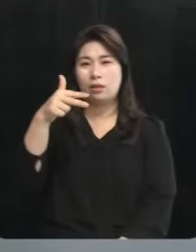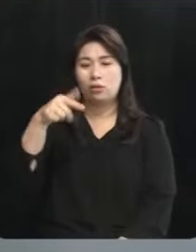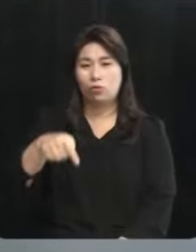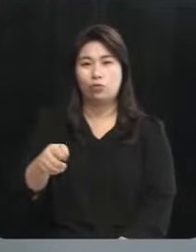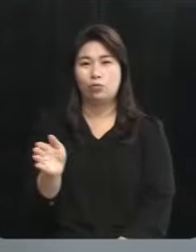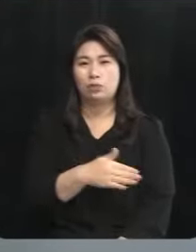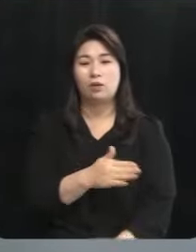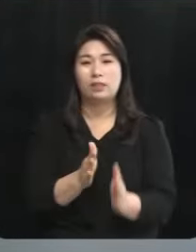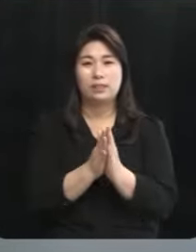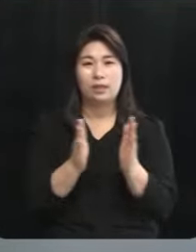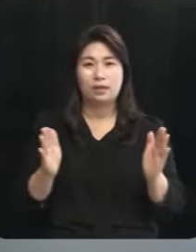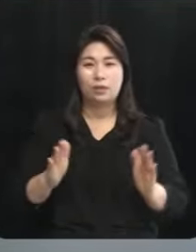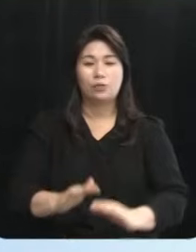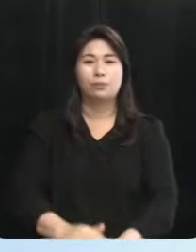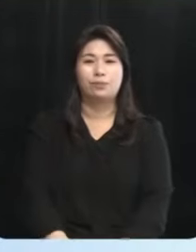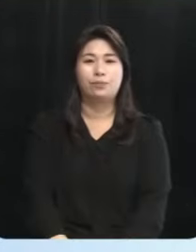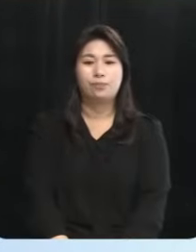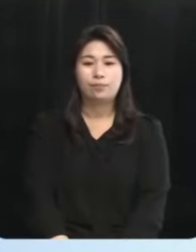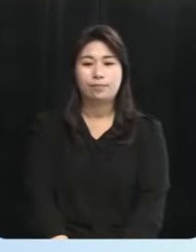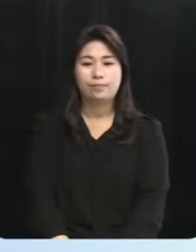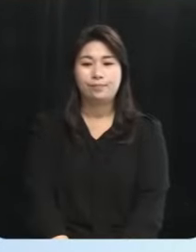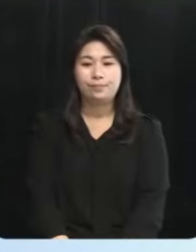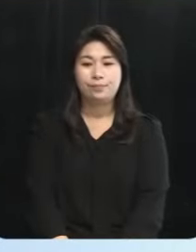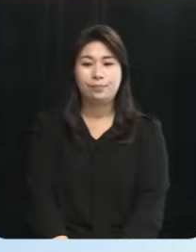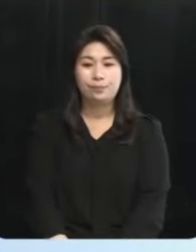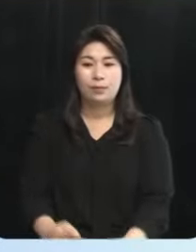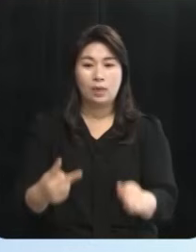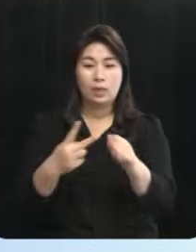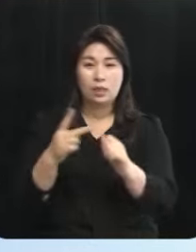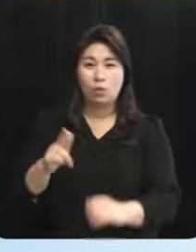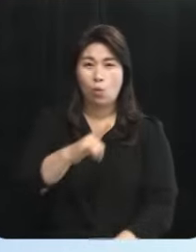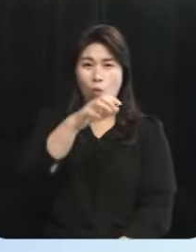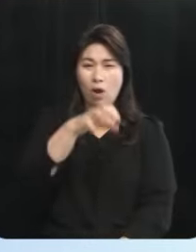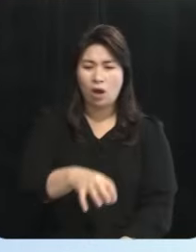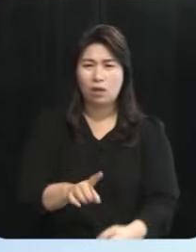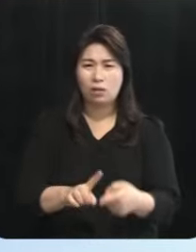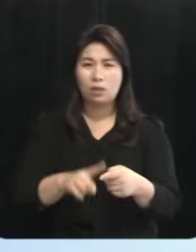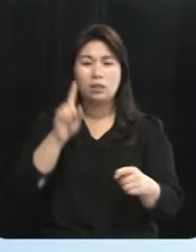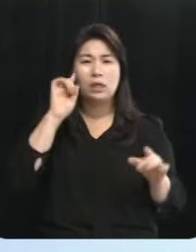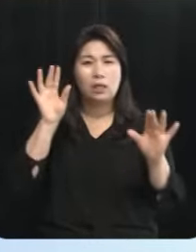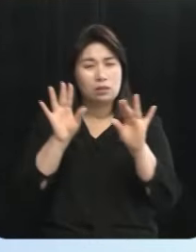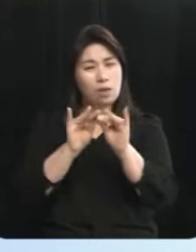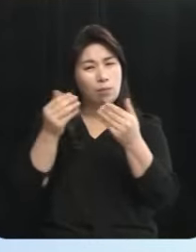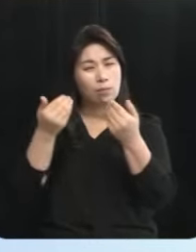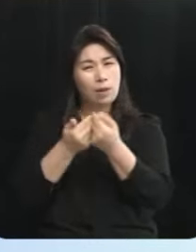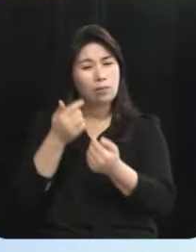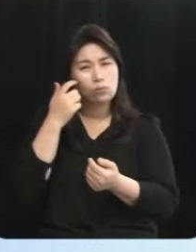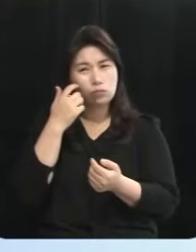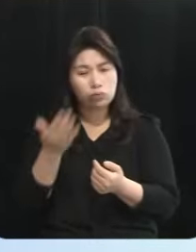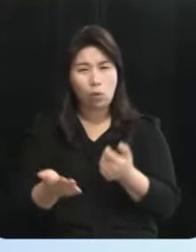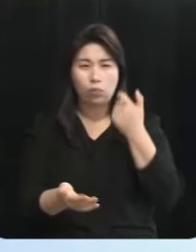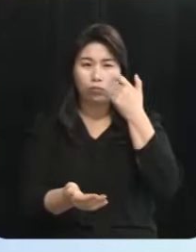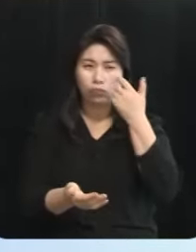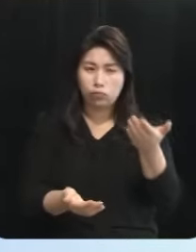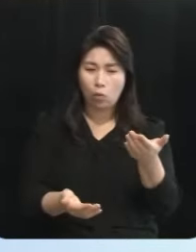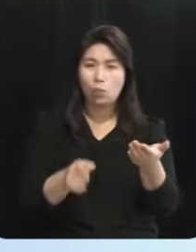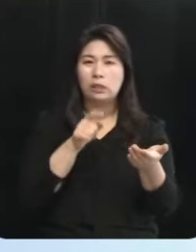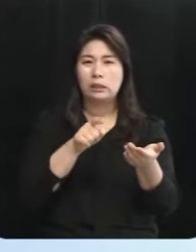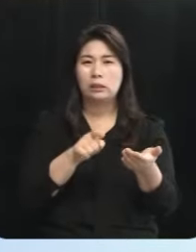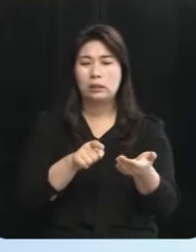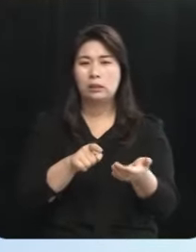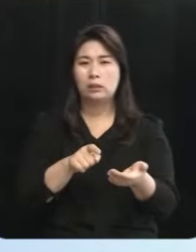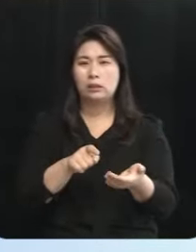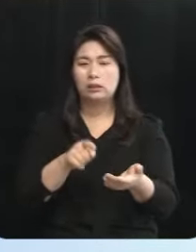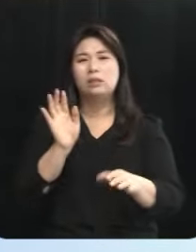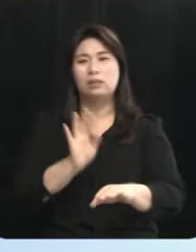부탁드립니다 저는 제2공항에 대해서 찬반을 묻는 질문 자체가 잘못됐다고